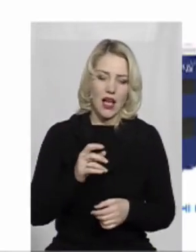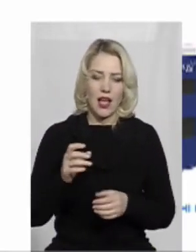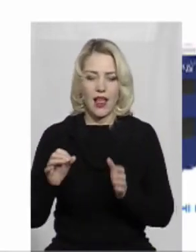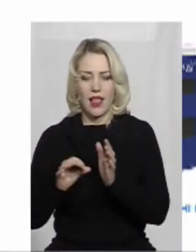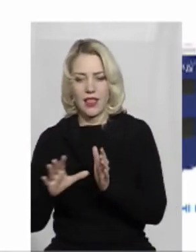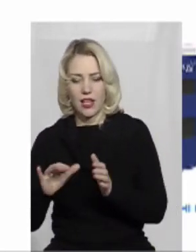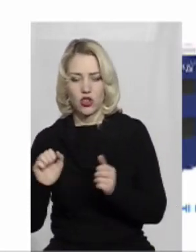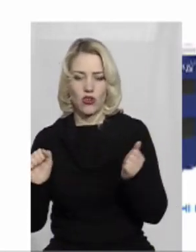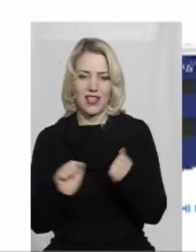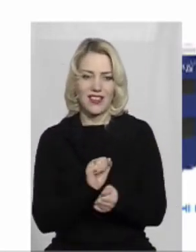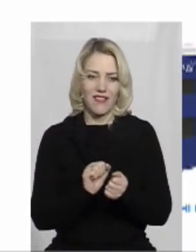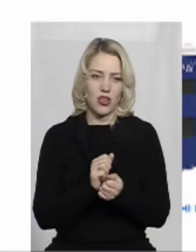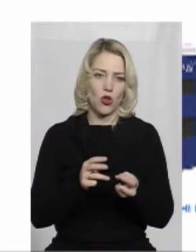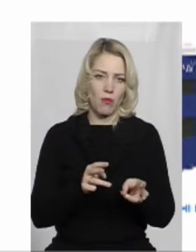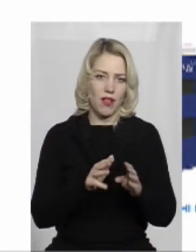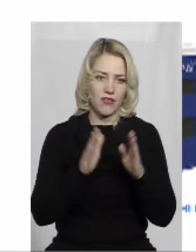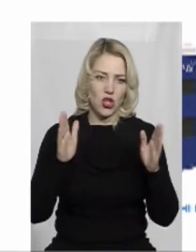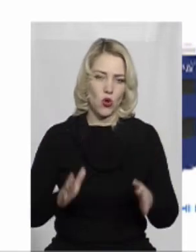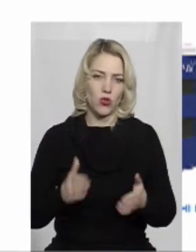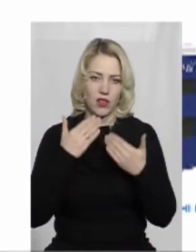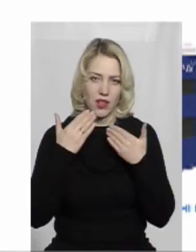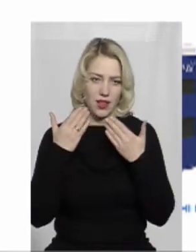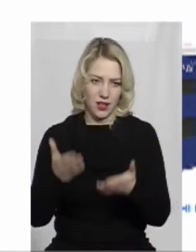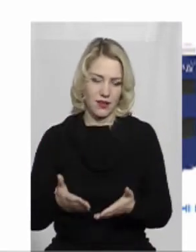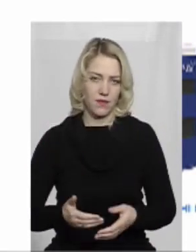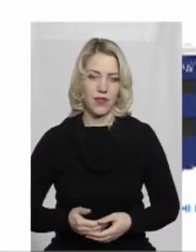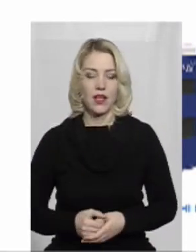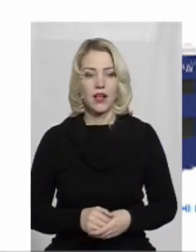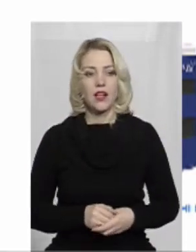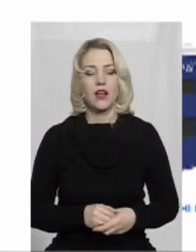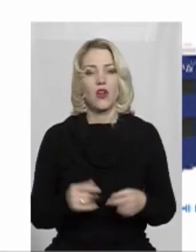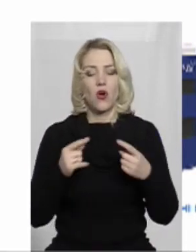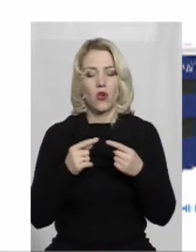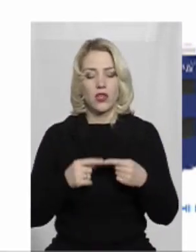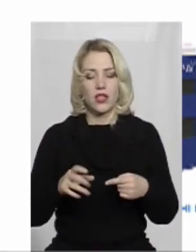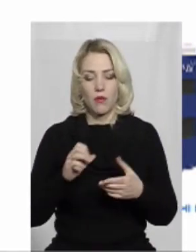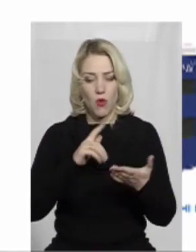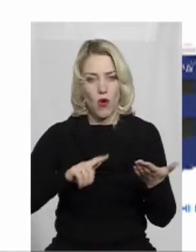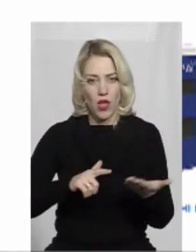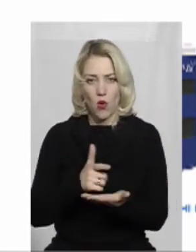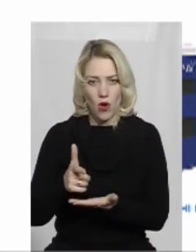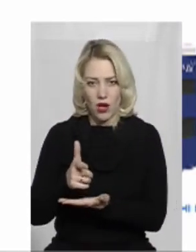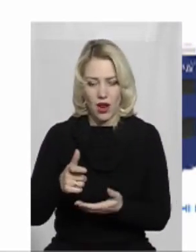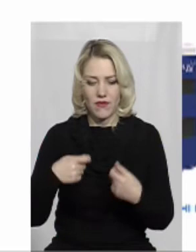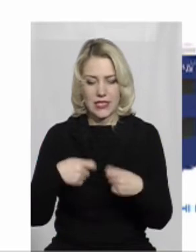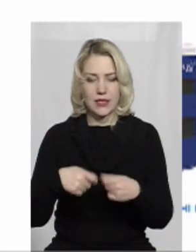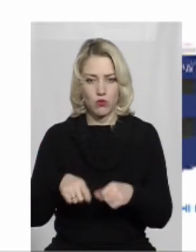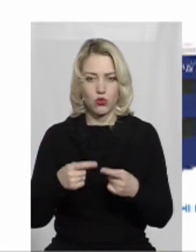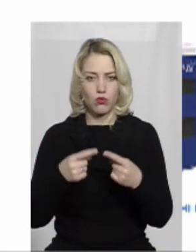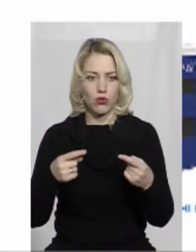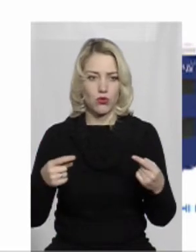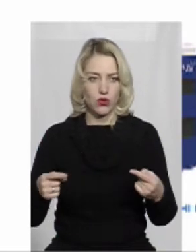твердопаливні котли? Ви їх також виготовляєте? Ну, конкретно по географії збуту продукції,